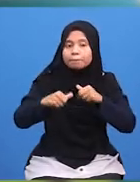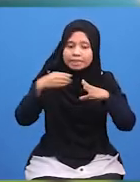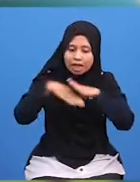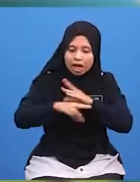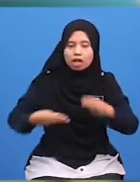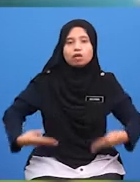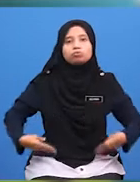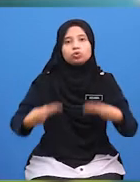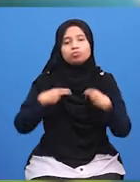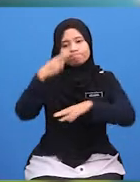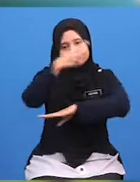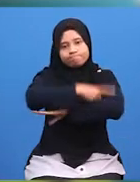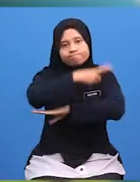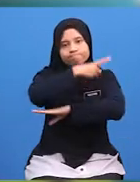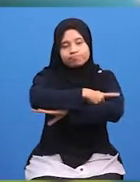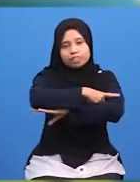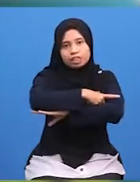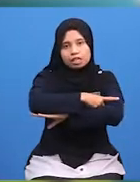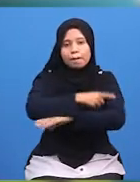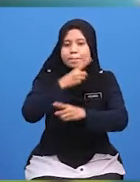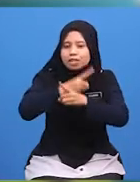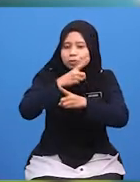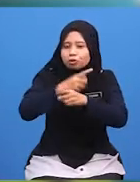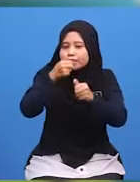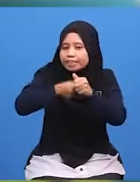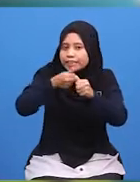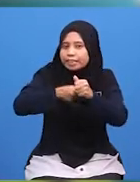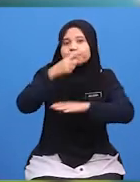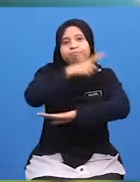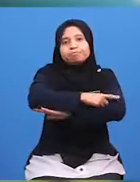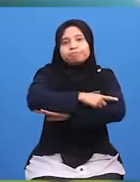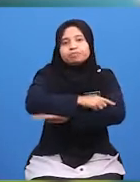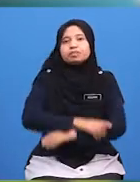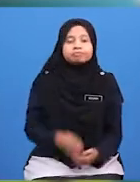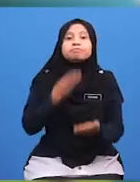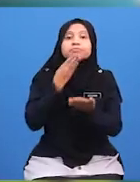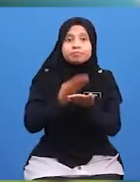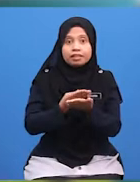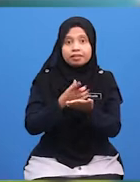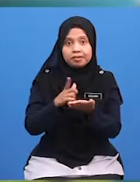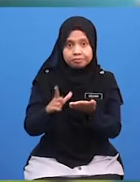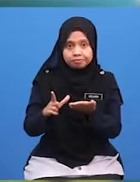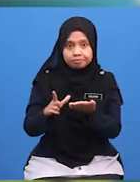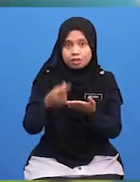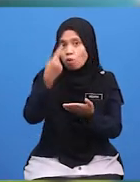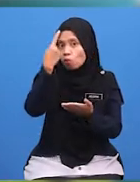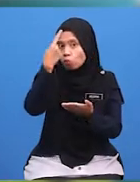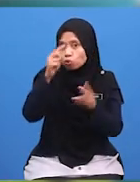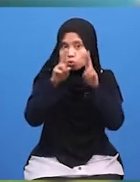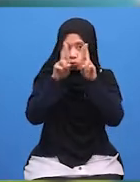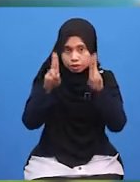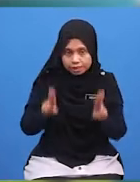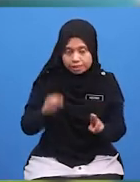Dalam Kehidupan Harian Secara Istiqomah Dan Beradab Baiklah Untuk Menguji